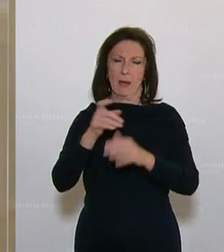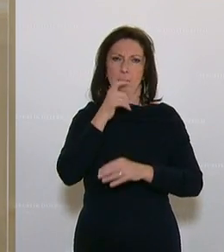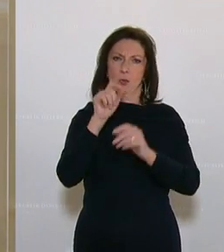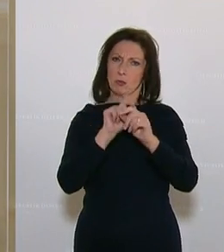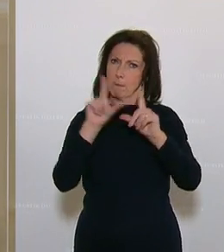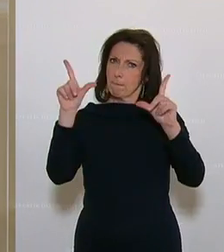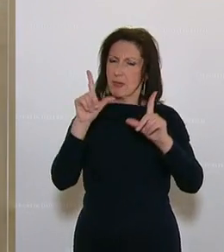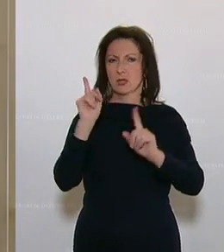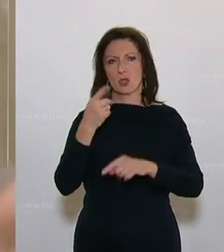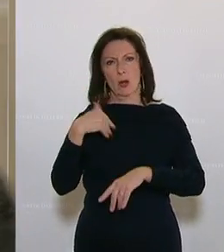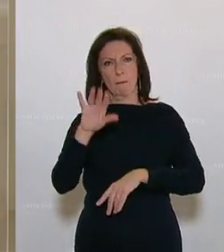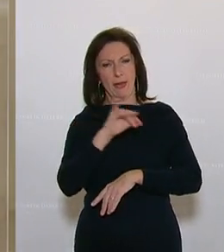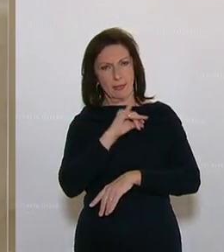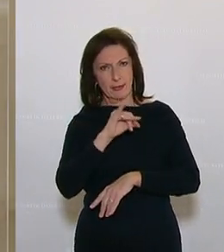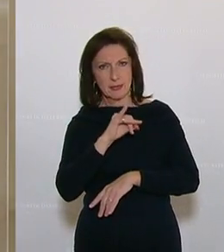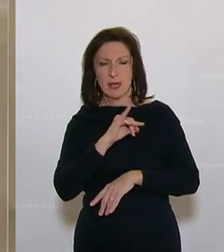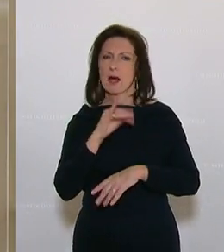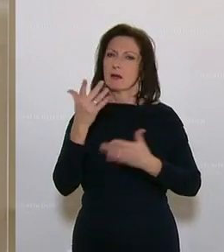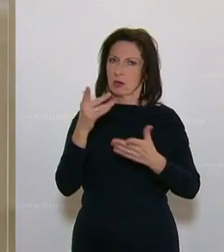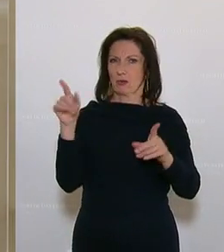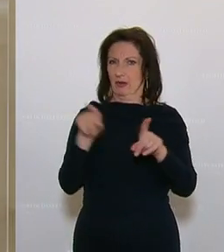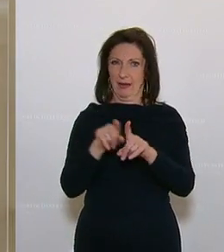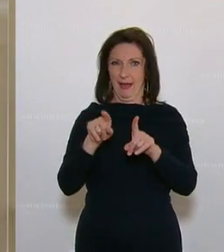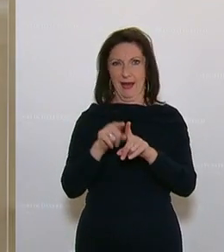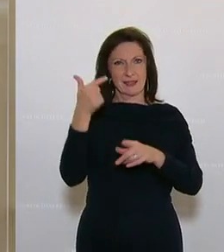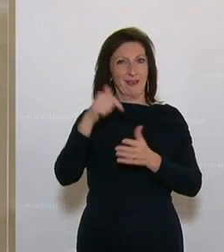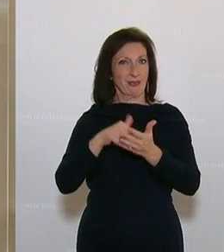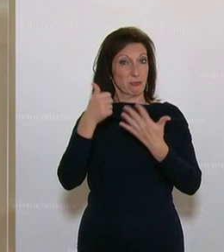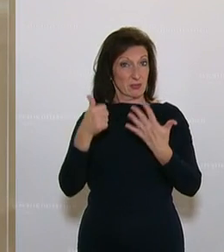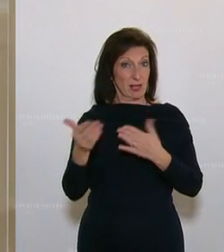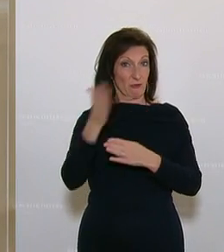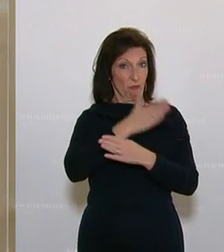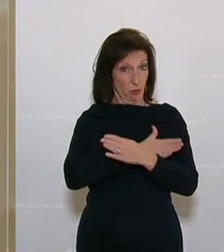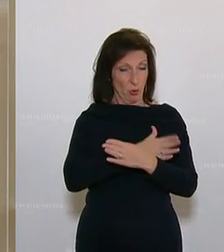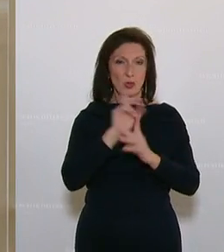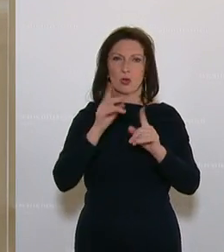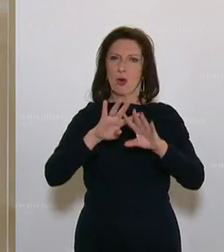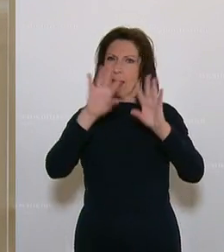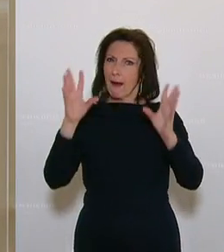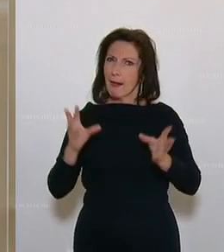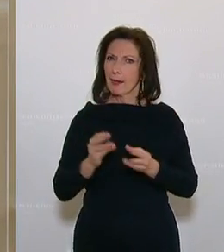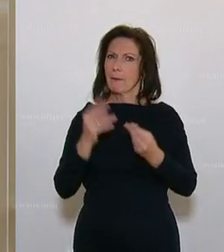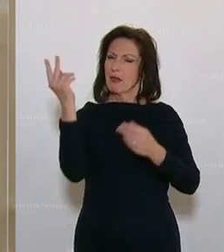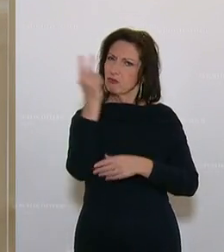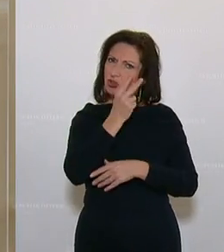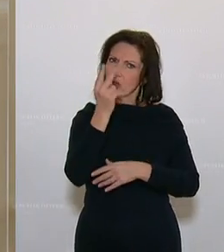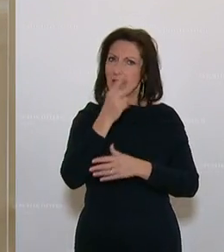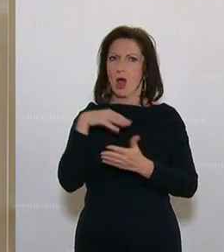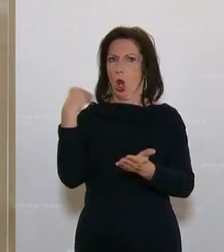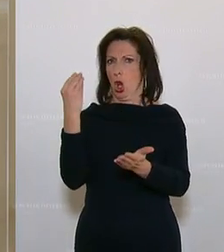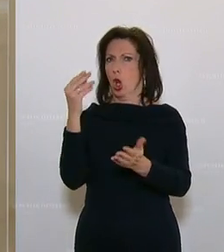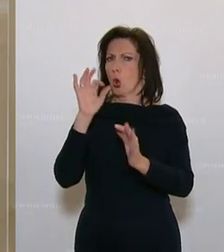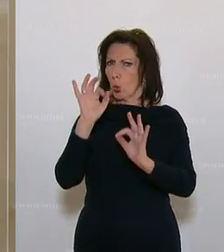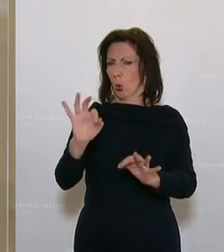Berufsbilds der Polizei zu erhöhen und wieder, wie vor 2006, eine nachvollziehbare, allgemein verständliche Entlohnung zu